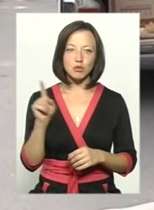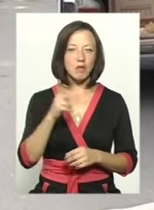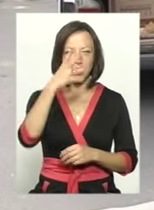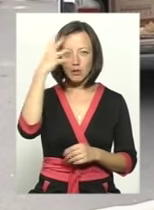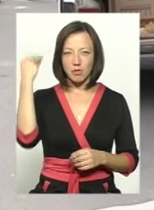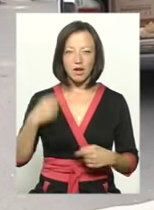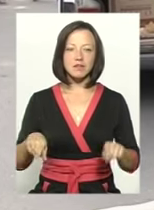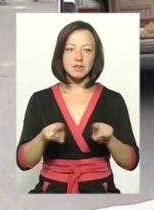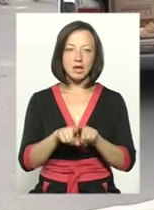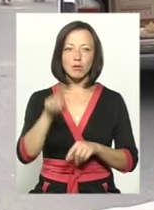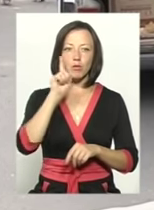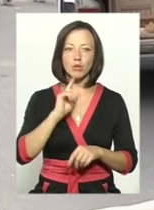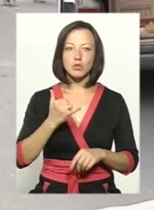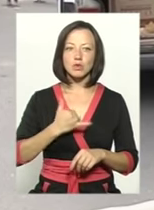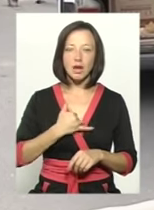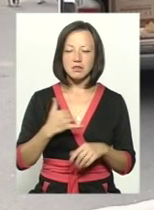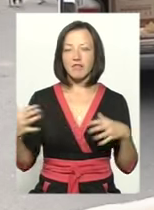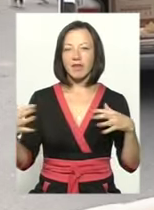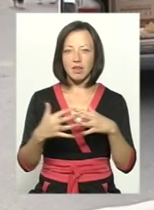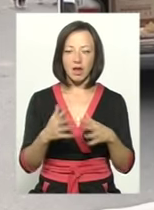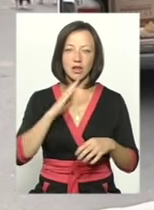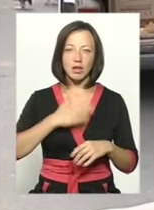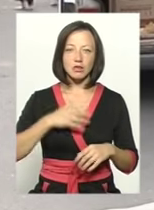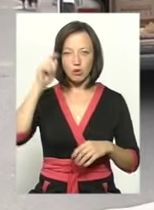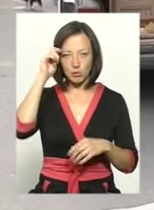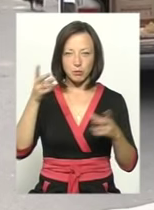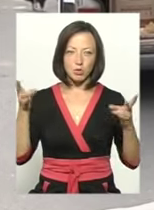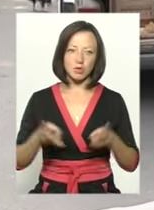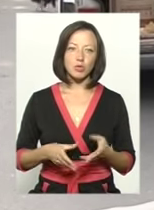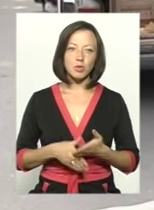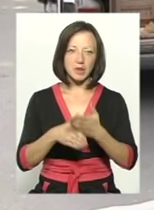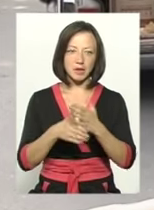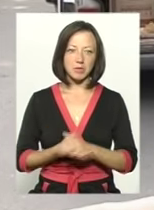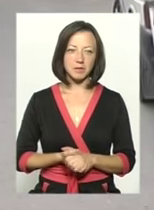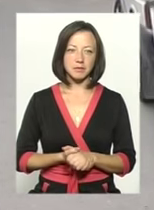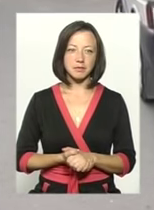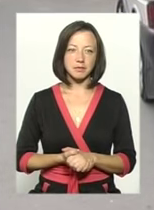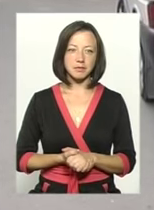забували, що все-таки поки що в нас в країні війна, і наші хлопці потребують нашої підтримки.